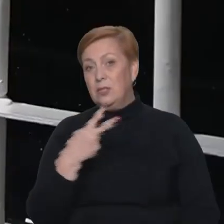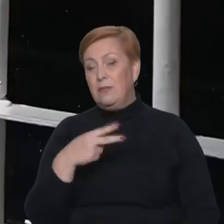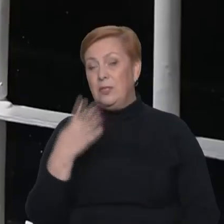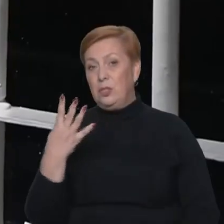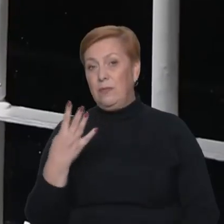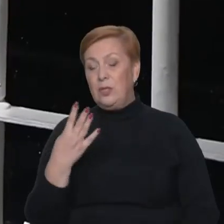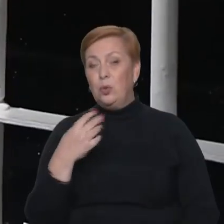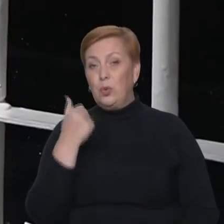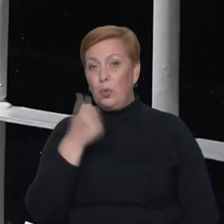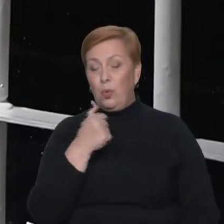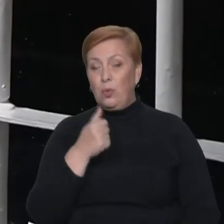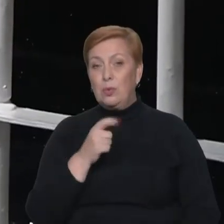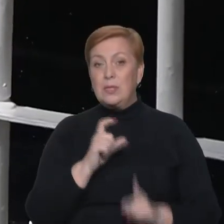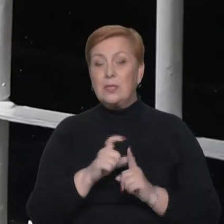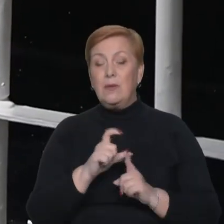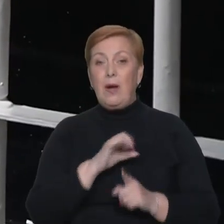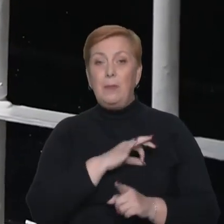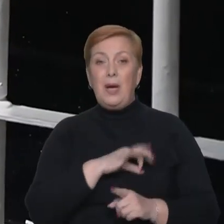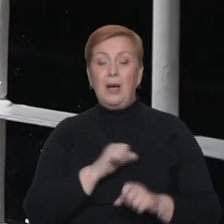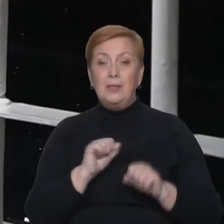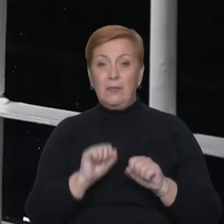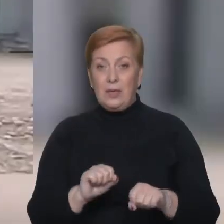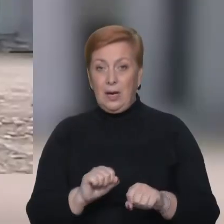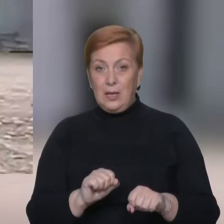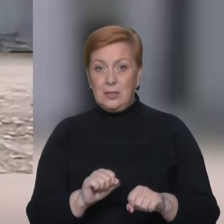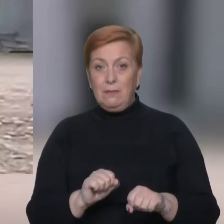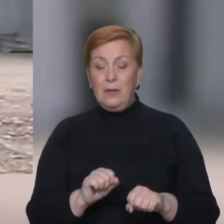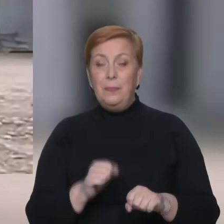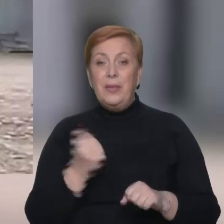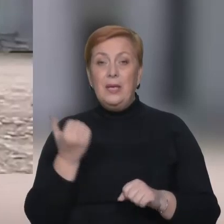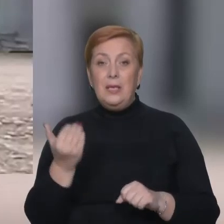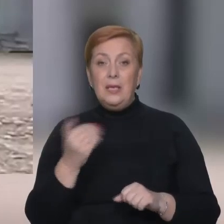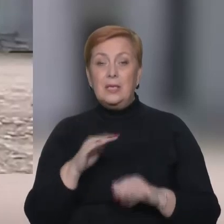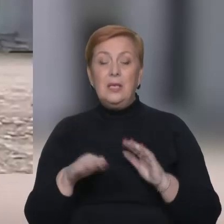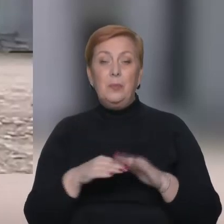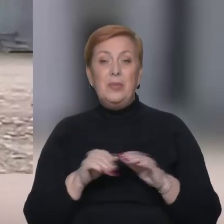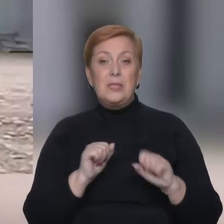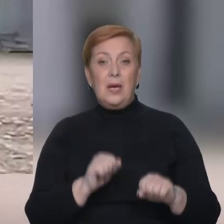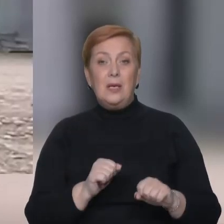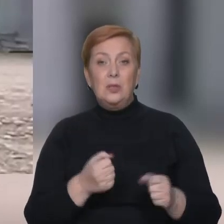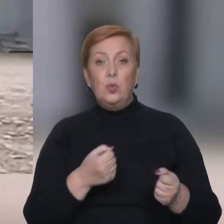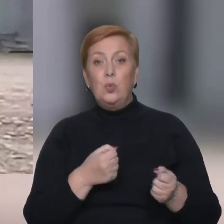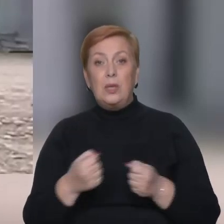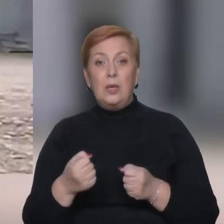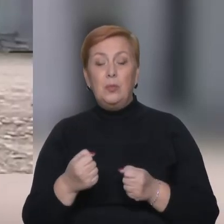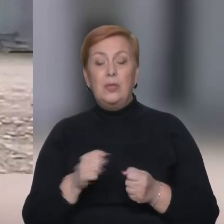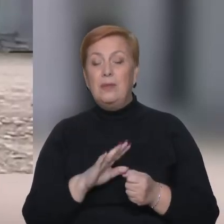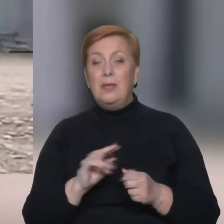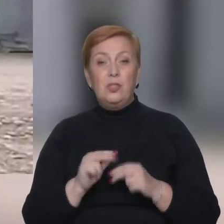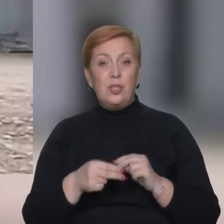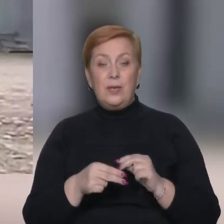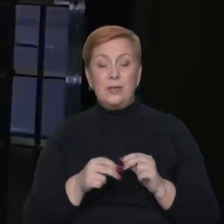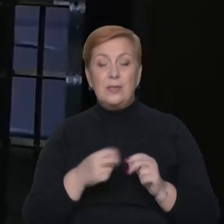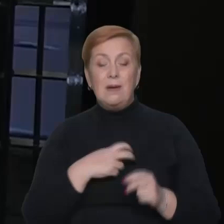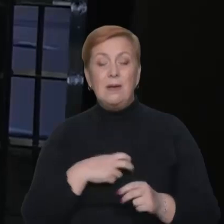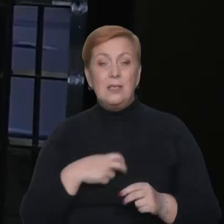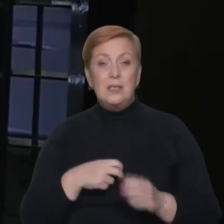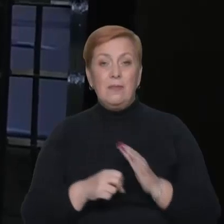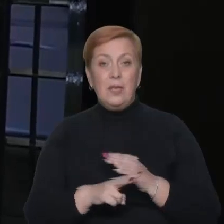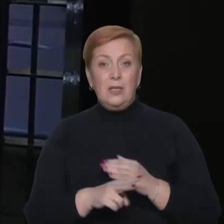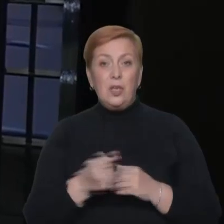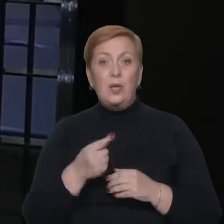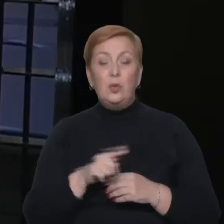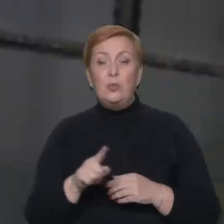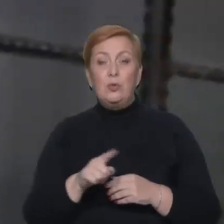За словами адвокатів Еміля Курбидінова і Едема Сімідляєва, їхніх підзахисних утримують у сізони через ризик втечі, а тому що